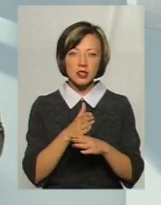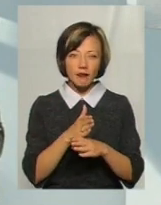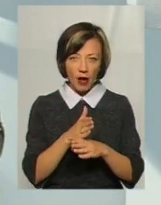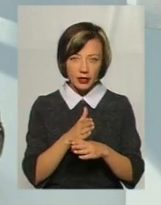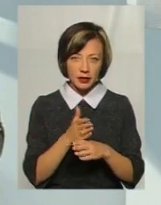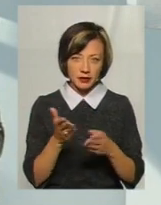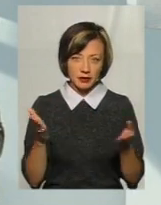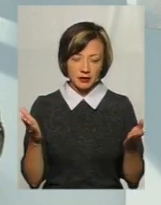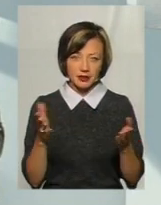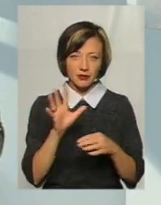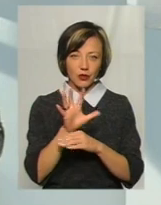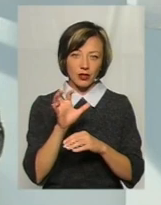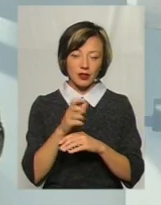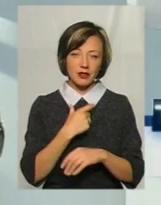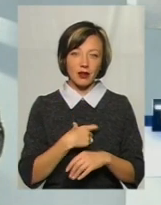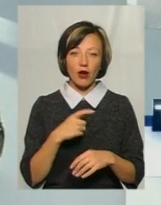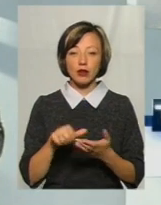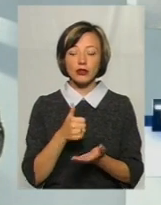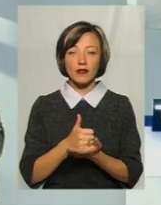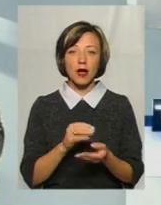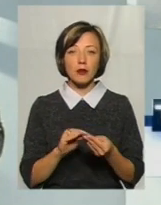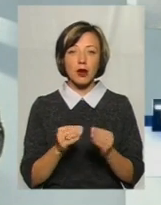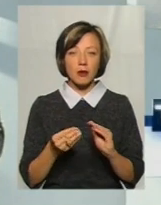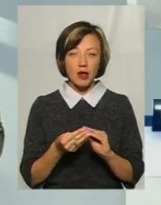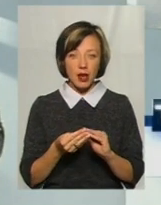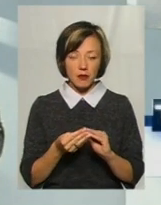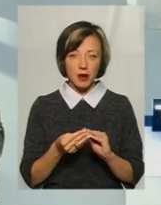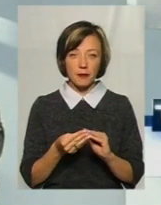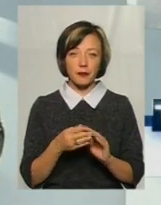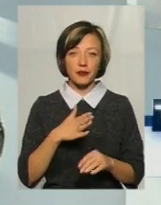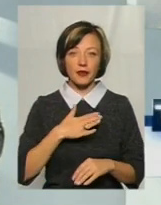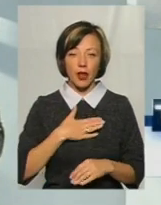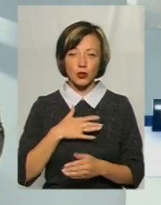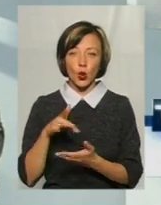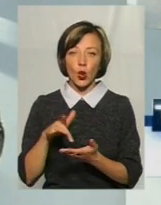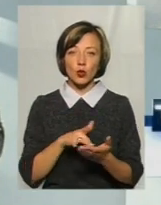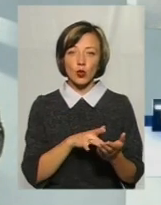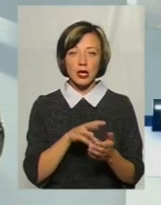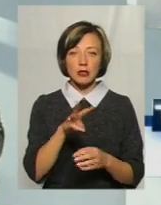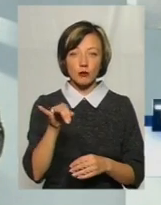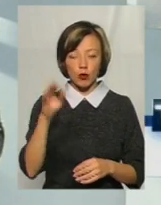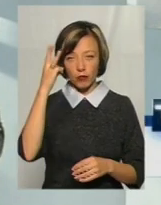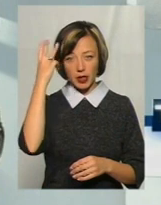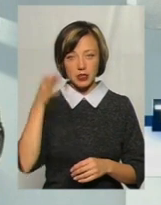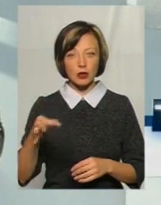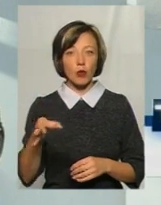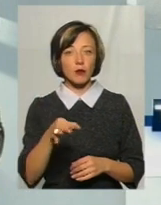і потарфуватися. Ось основна проблема нашого туризму, туризму в Хмельницькій області,